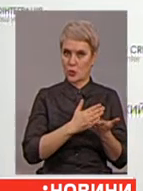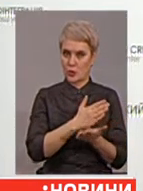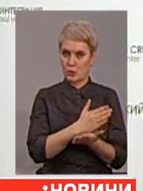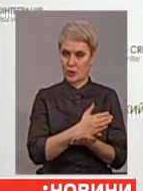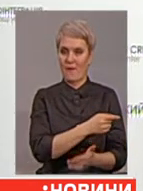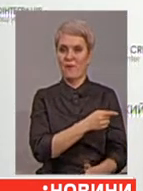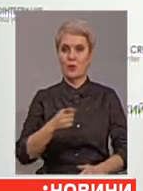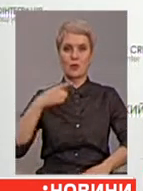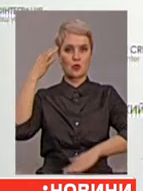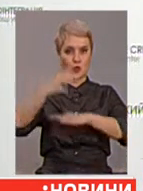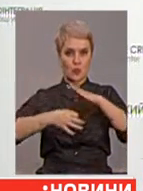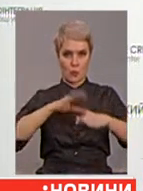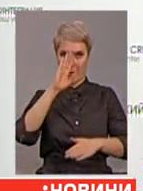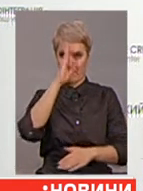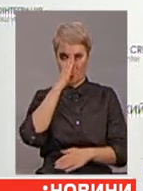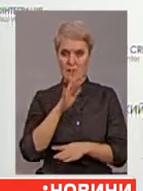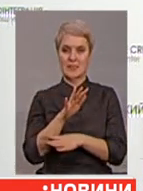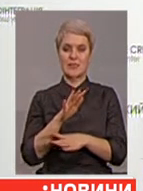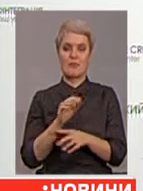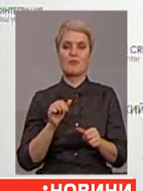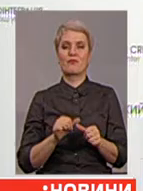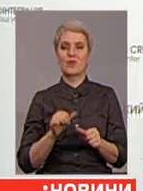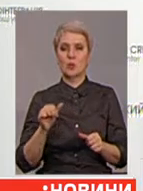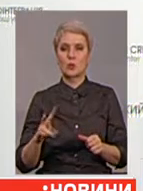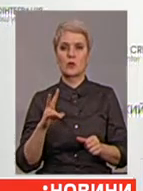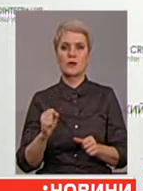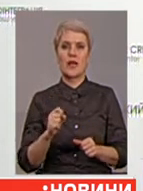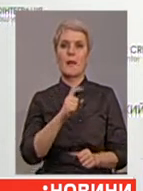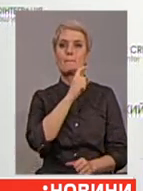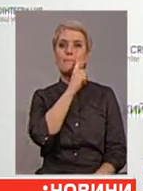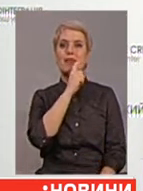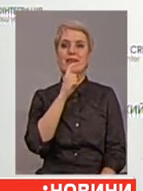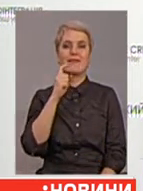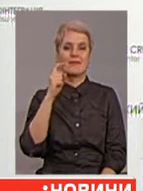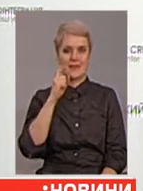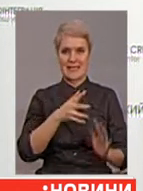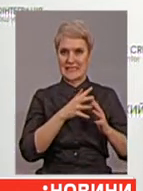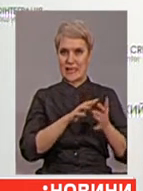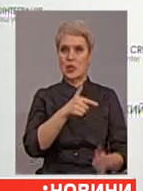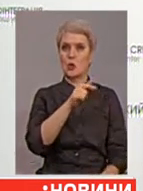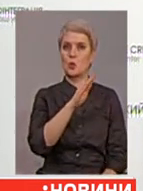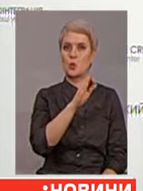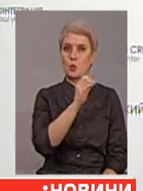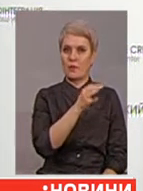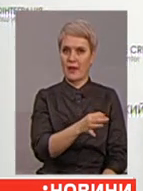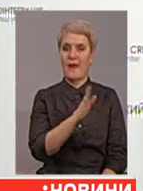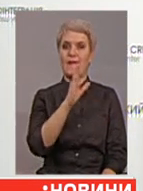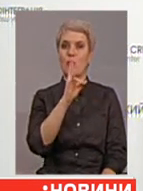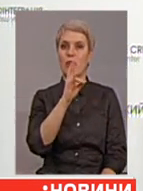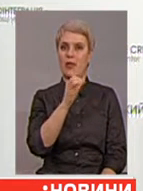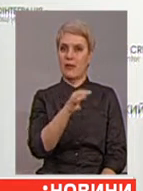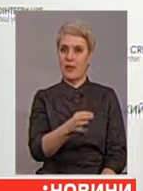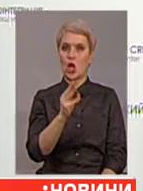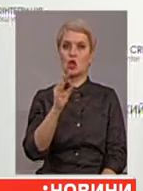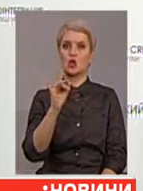Впродовж доби ворог проявляв активність виключно на крайньому півдні, зокрема селищі Гнутове, Водяне і Широкіне.